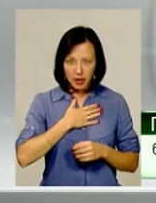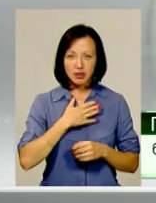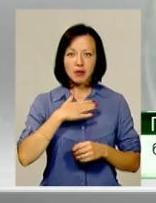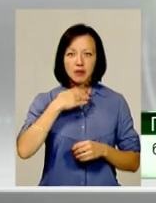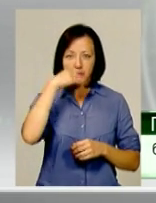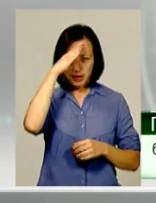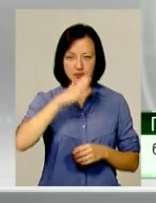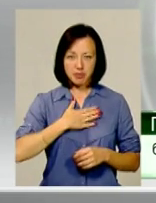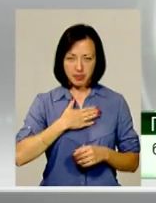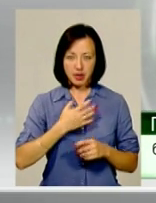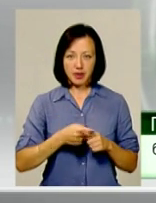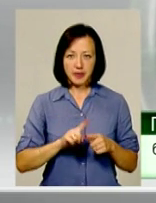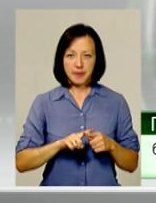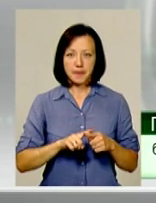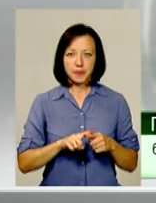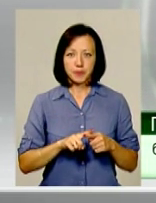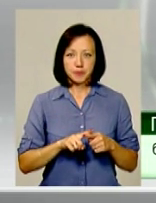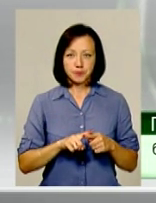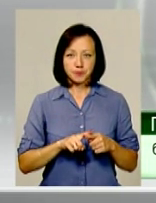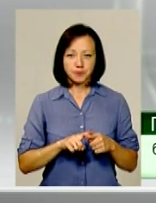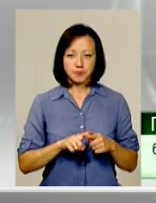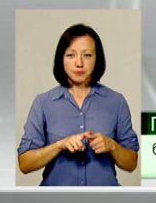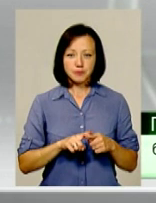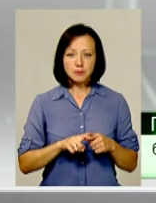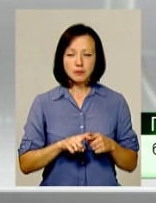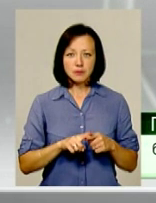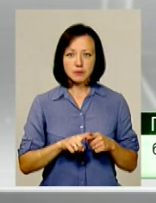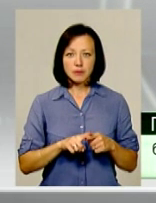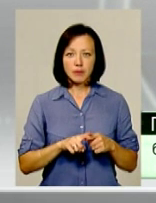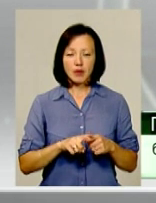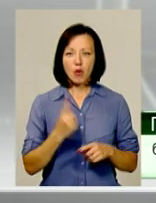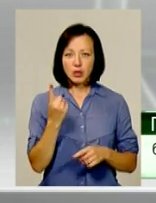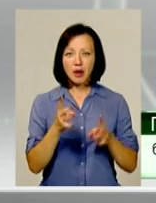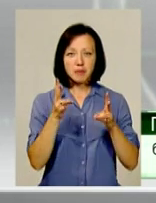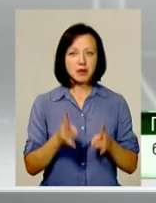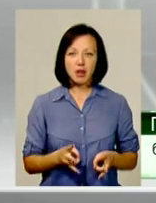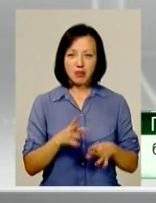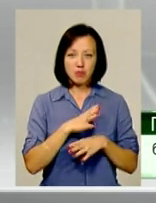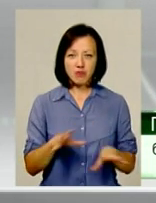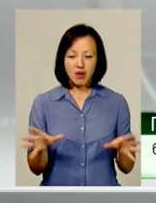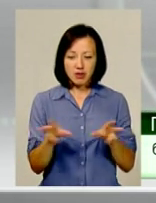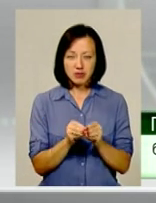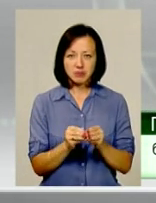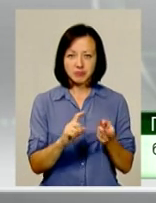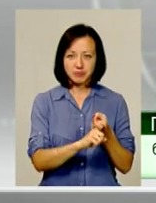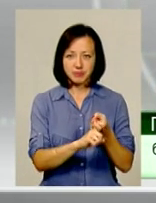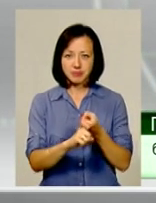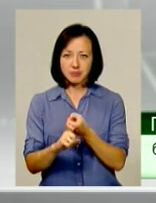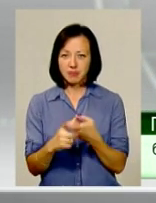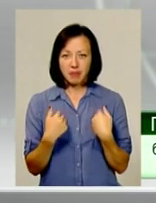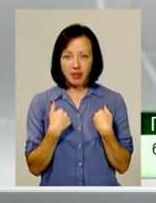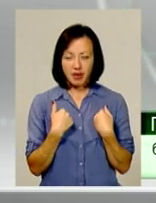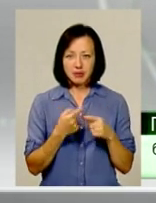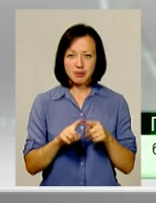мій батьківський. Розумієте? Тому що, як то кажуть, одна біда не ходить, воно очіпляється не тільки в мене